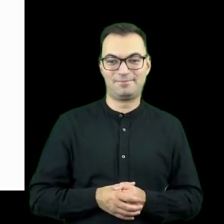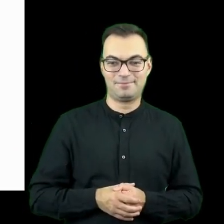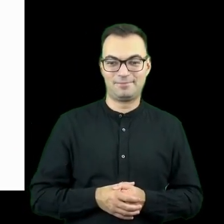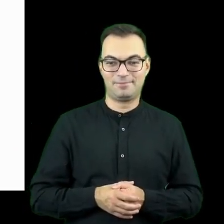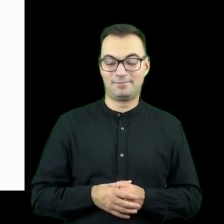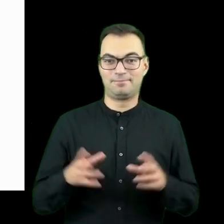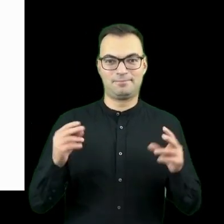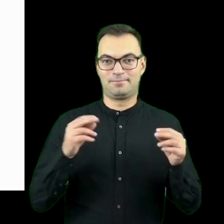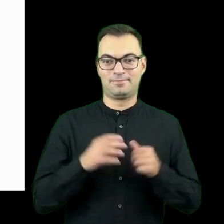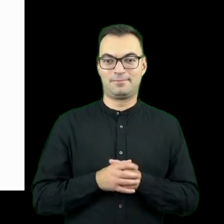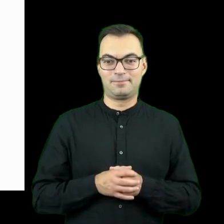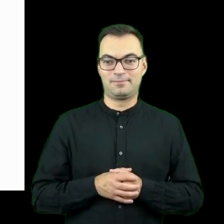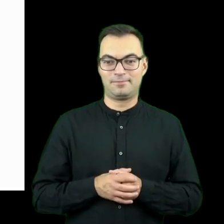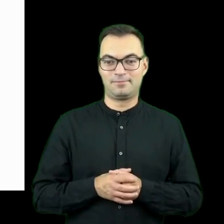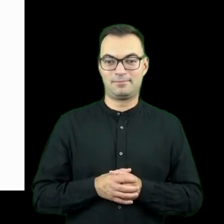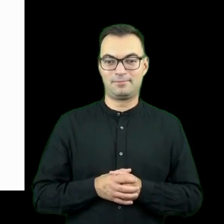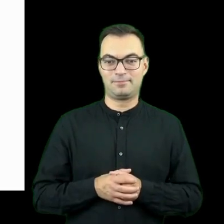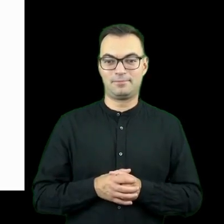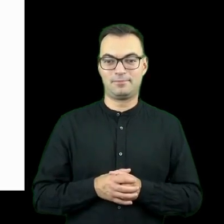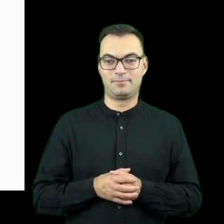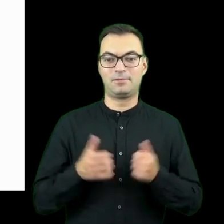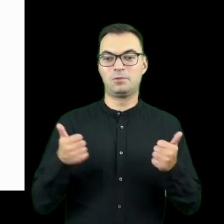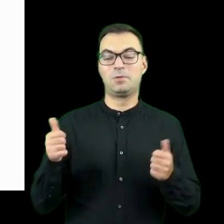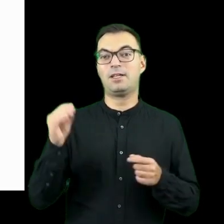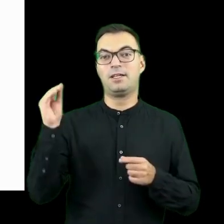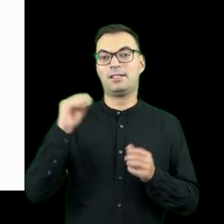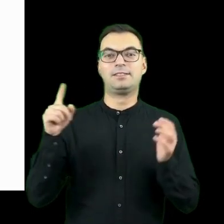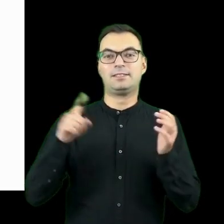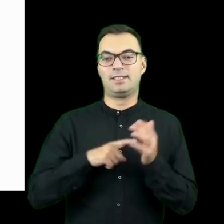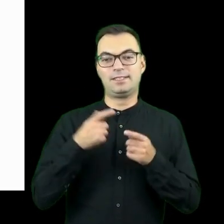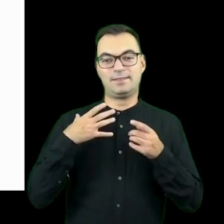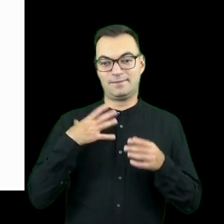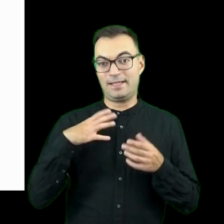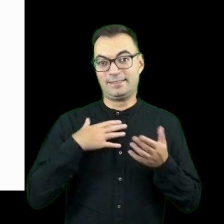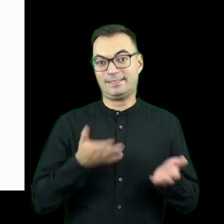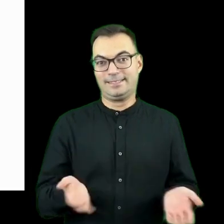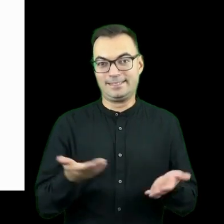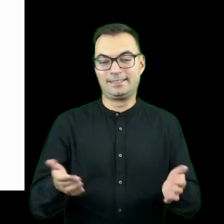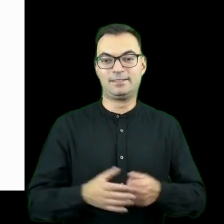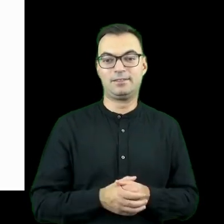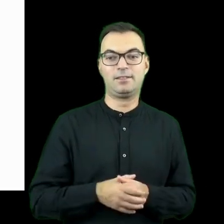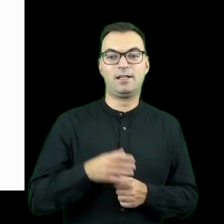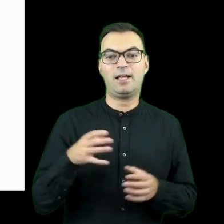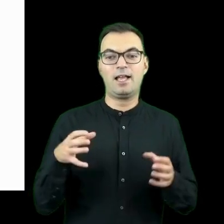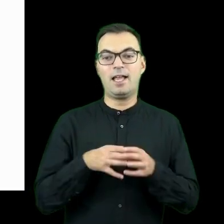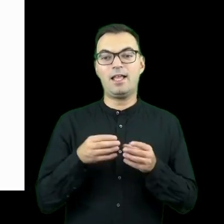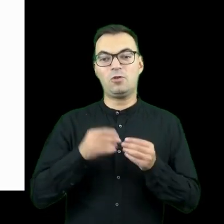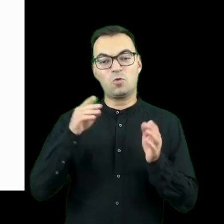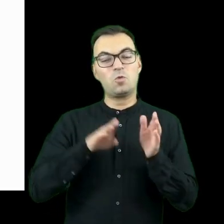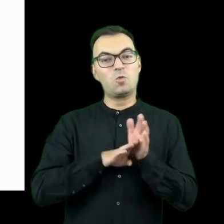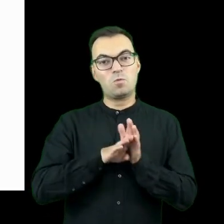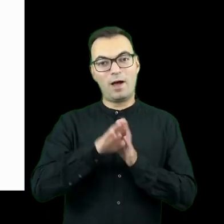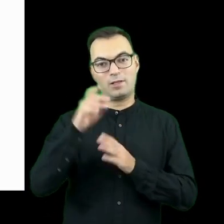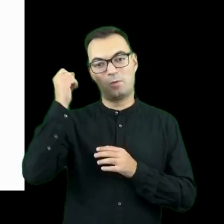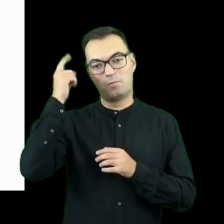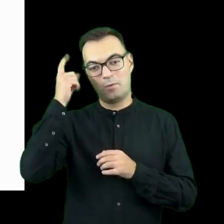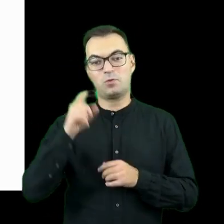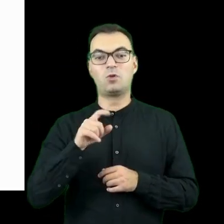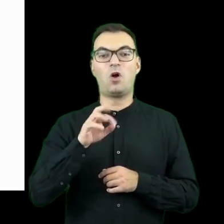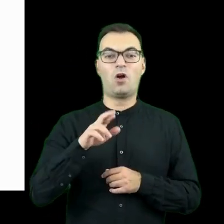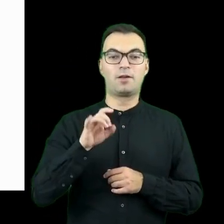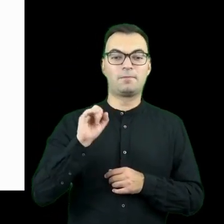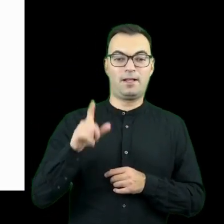Często będzie mu nie przeszkadza, więc jeszcze raz zachęcamy inkubatorpomysłów.org